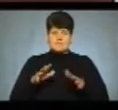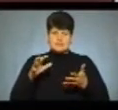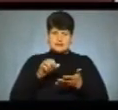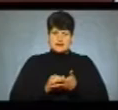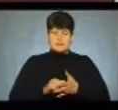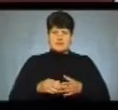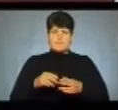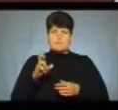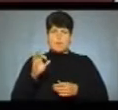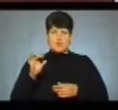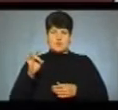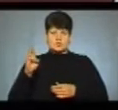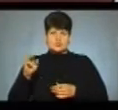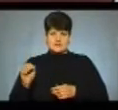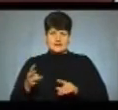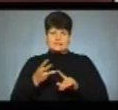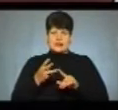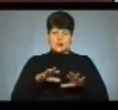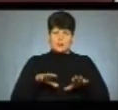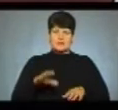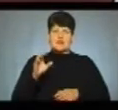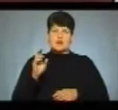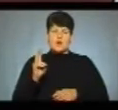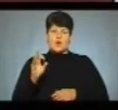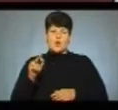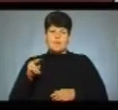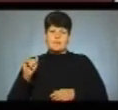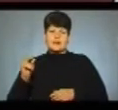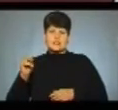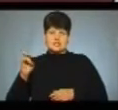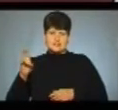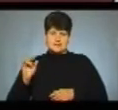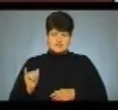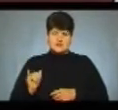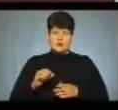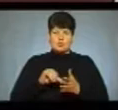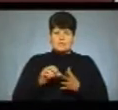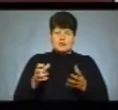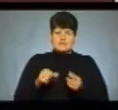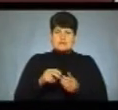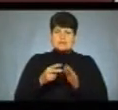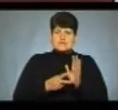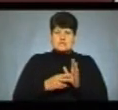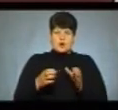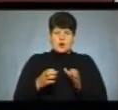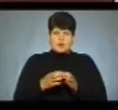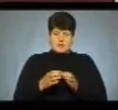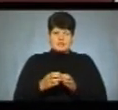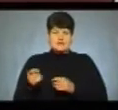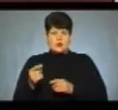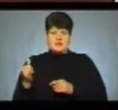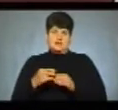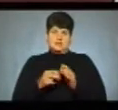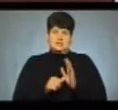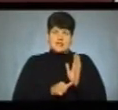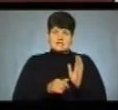медична бригада з Бурщова, третє – у команди з Копиченців. Участь в чемпіонаті взяли 17 команд з Тернополя та 16 районів області.